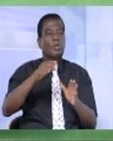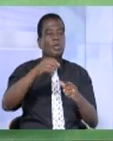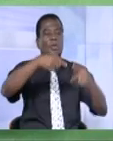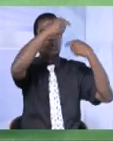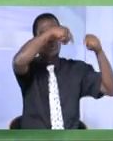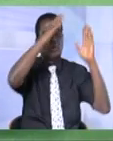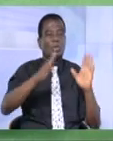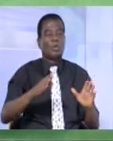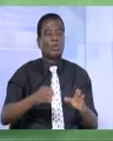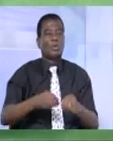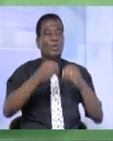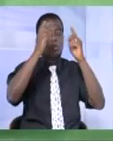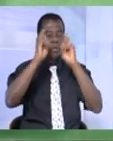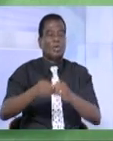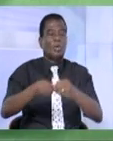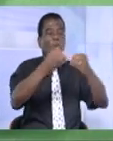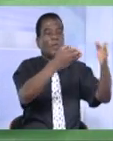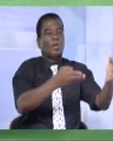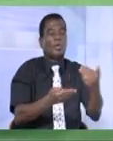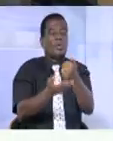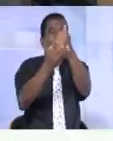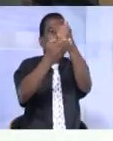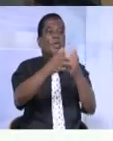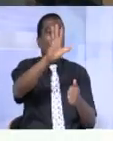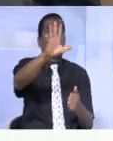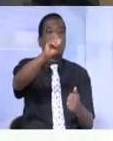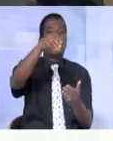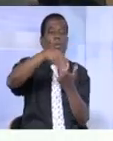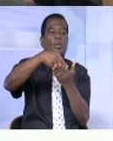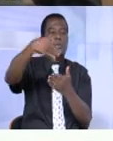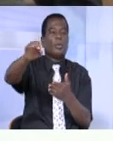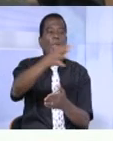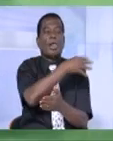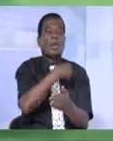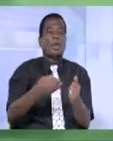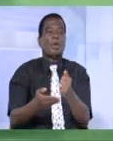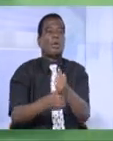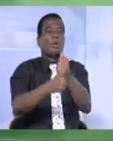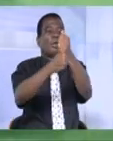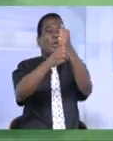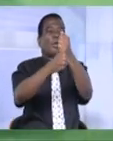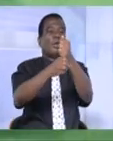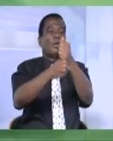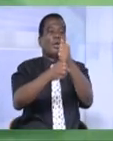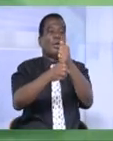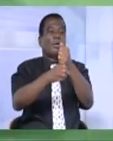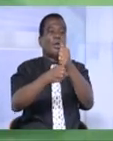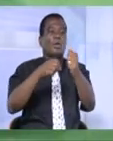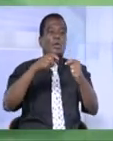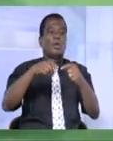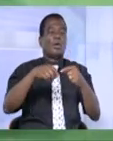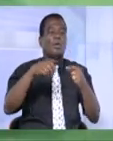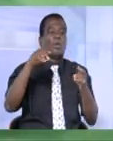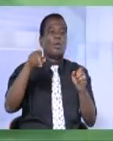été décidé d'apporter un soutien là aussi de 50 millions de francs CFA. Et un soutien va être